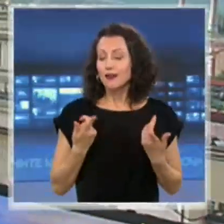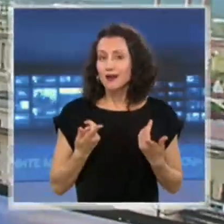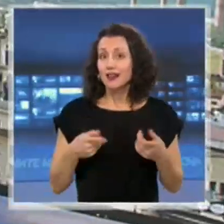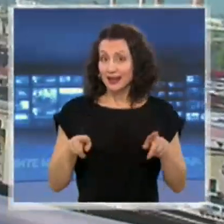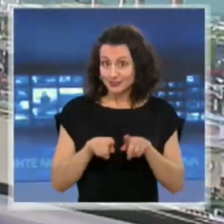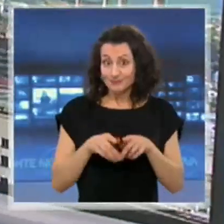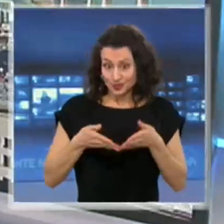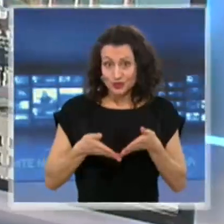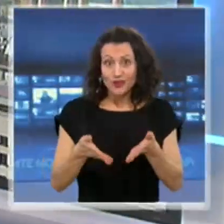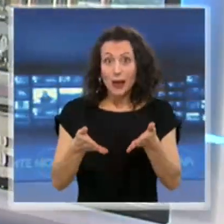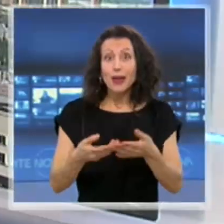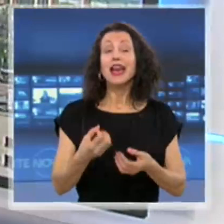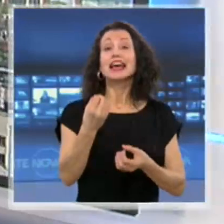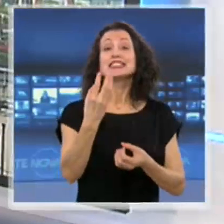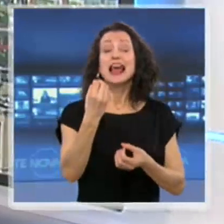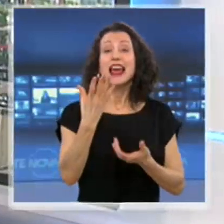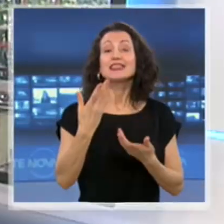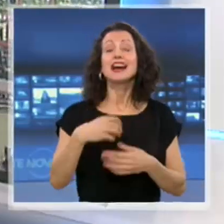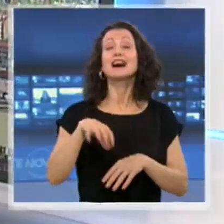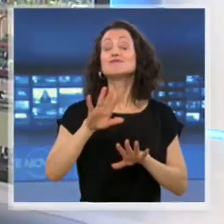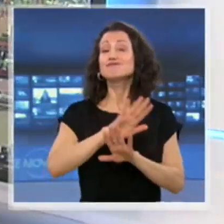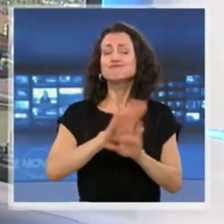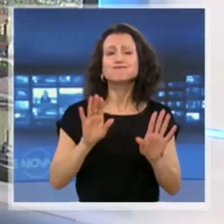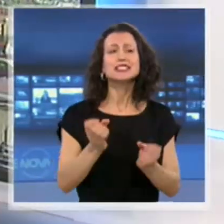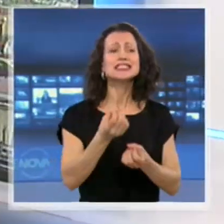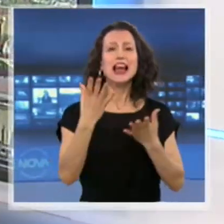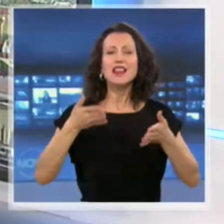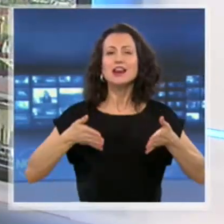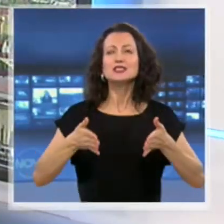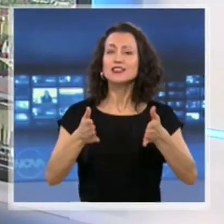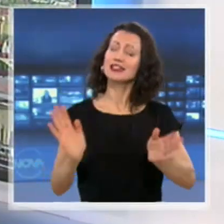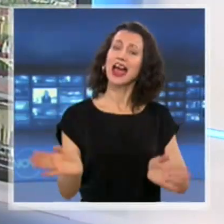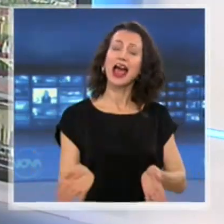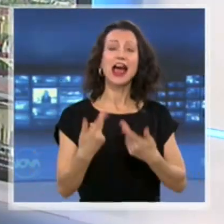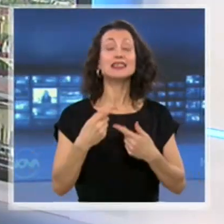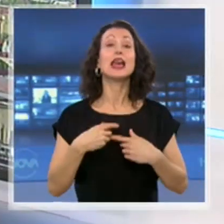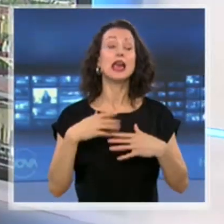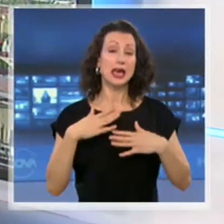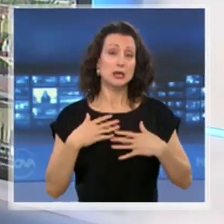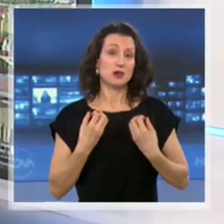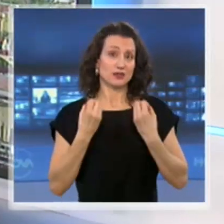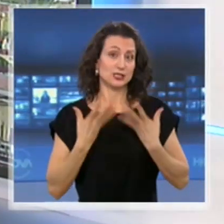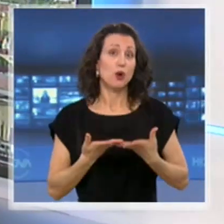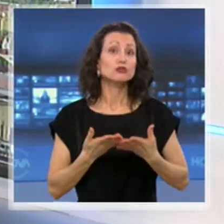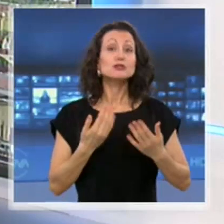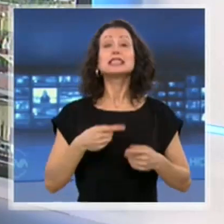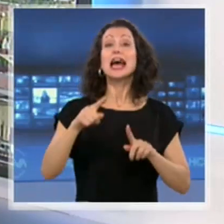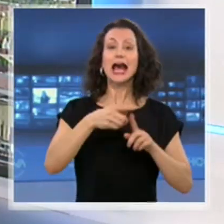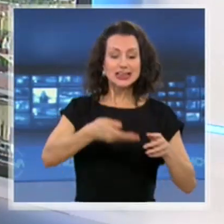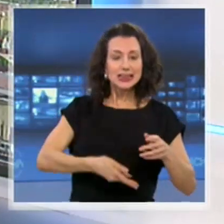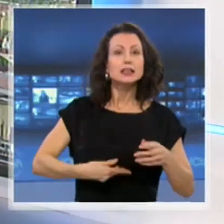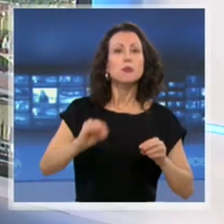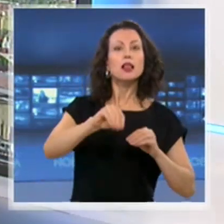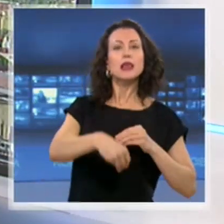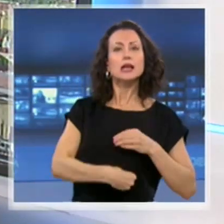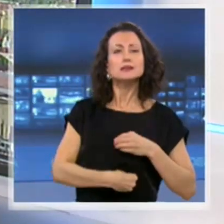разбрахте за трансплантации в България. При строк протокол за безопасност в болниците започнаха да се подготвят за животоспасяващите